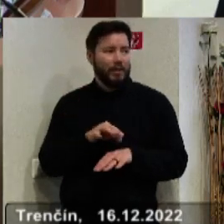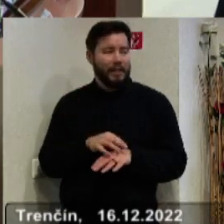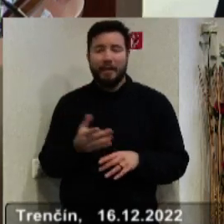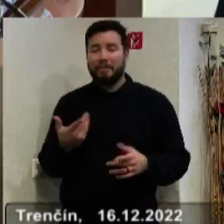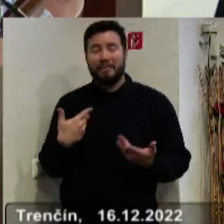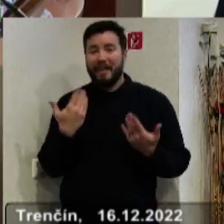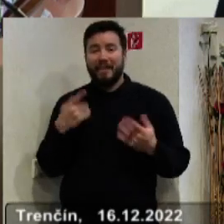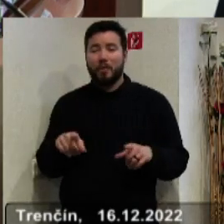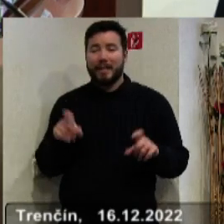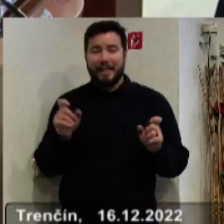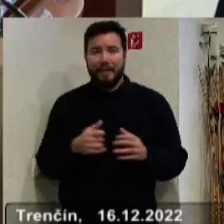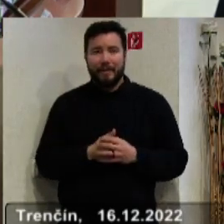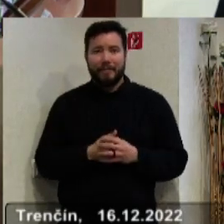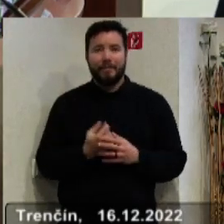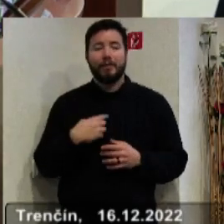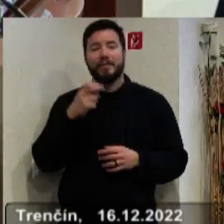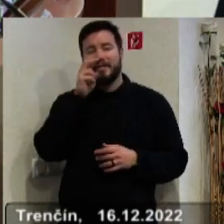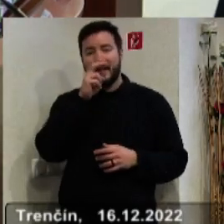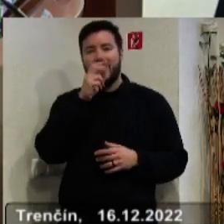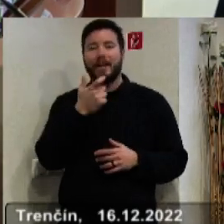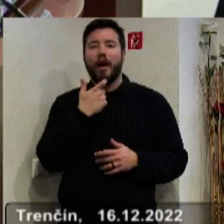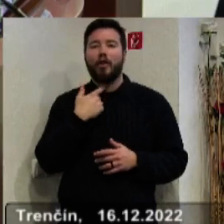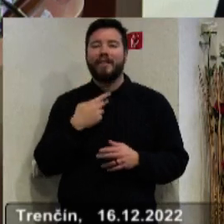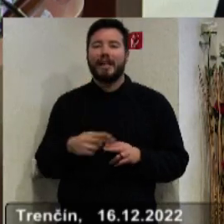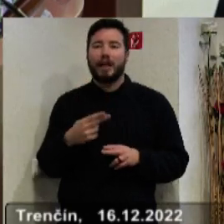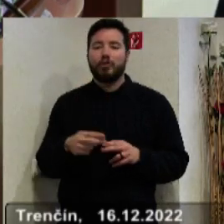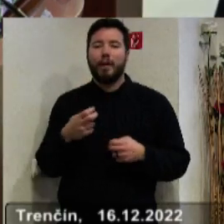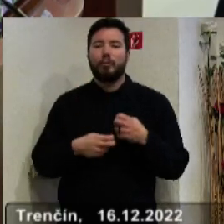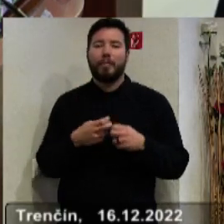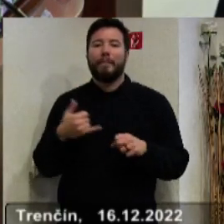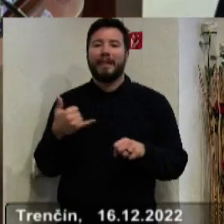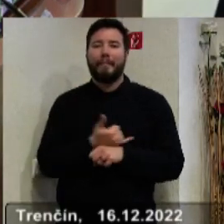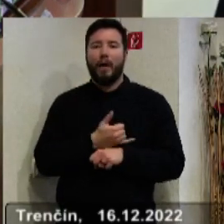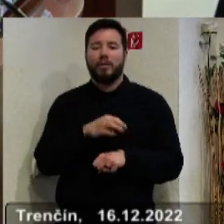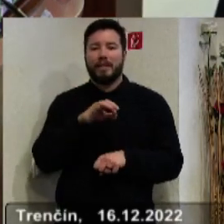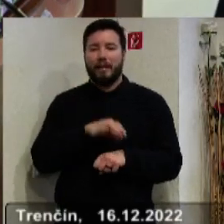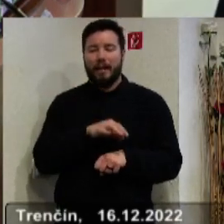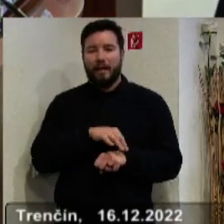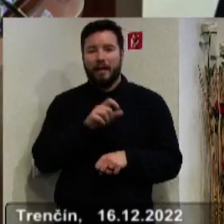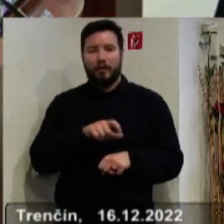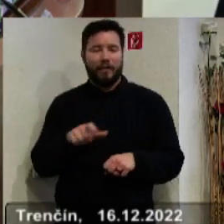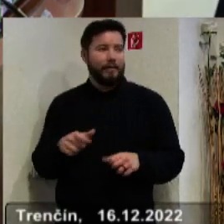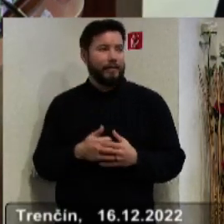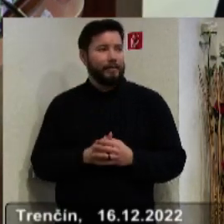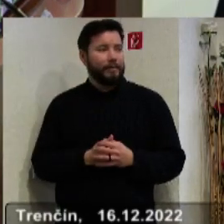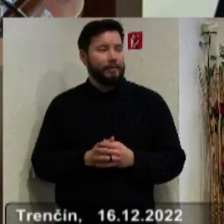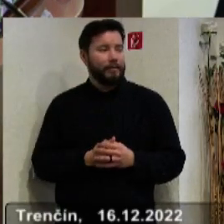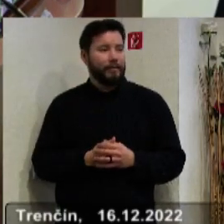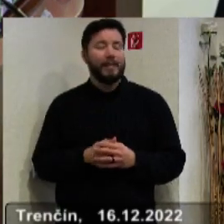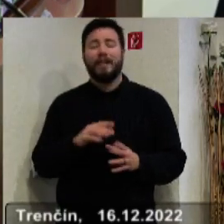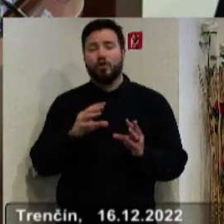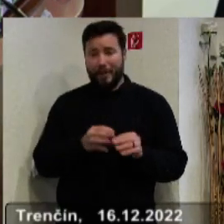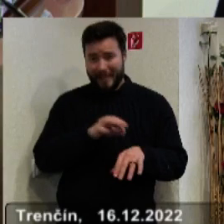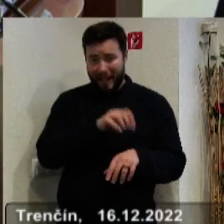to zastaviť. A ja som zvedavý, ako sa vysporiadame s problémom chybajúcich všeobecných lekárov a